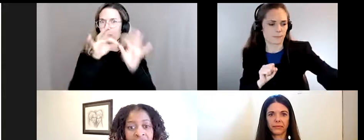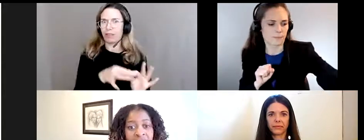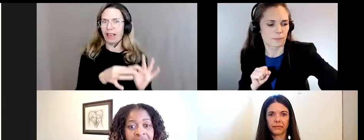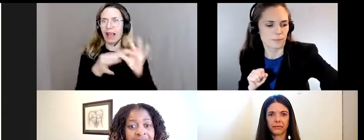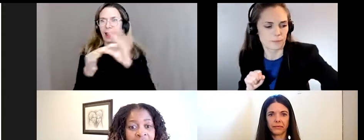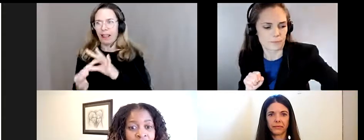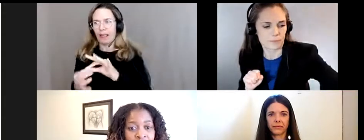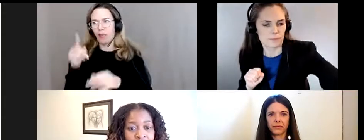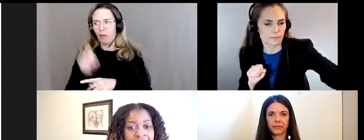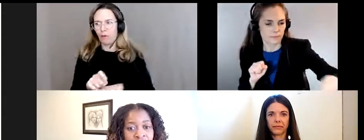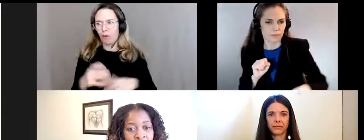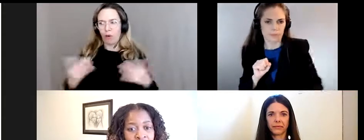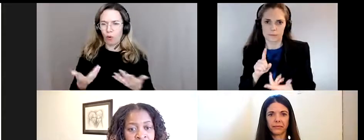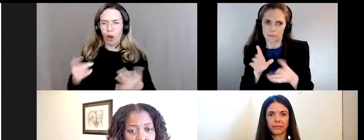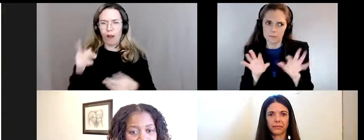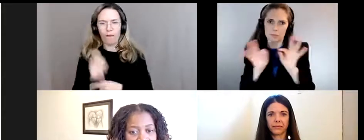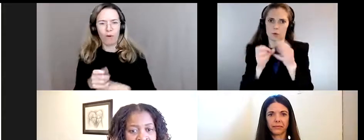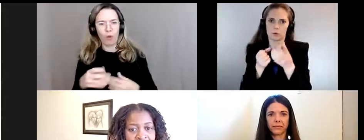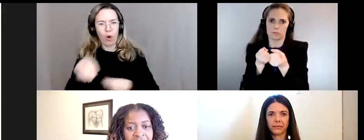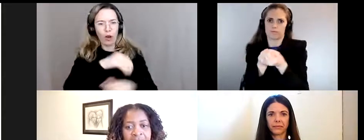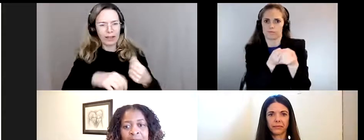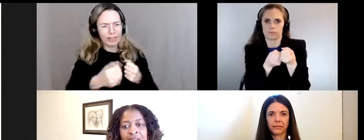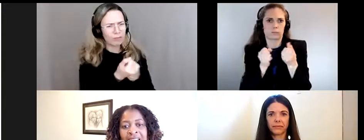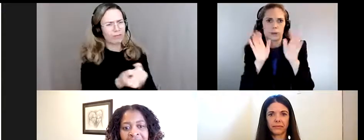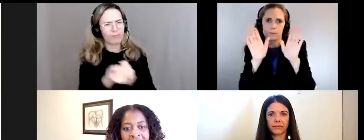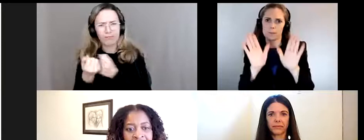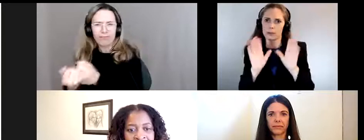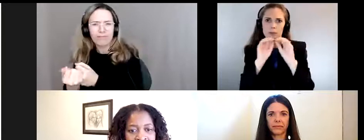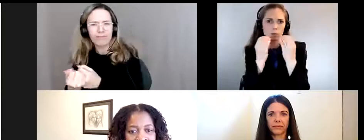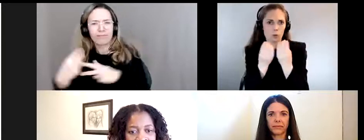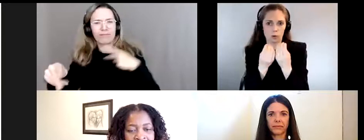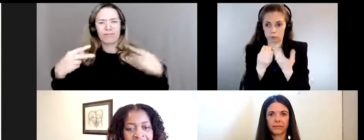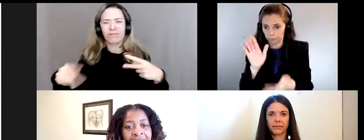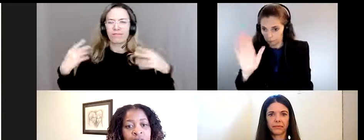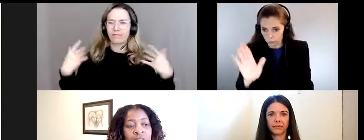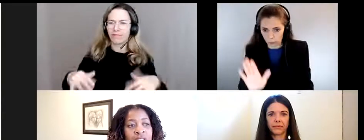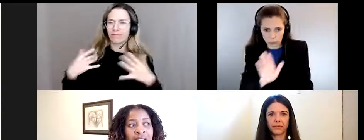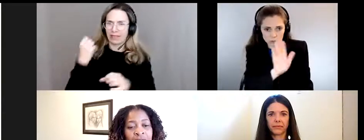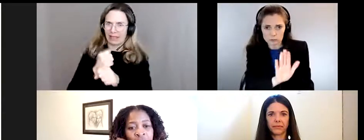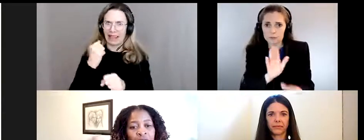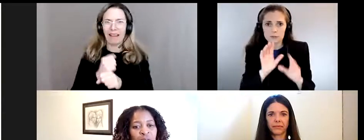soutenir les organismes extraordinaires comme les vôtres qui font ce travail, qui voient les liens.